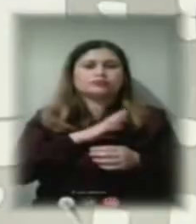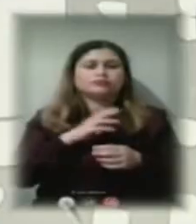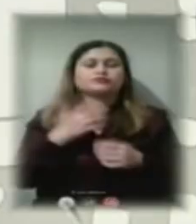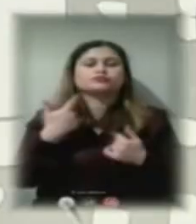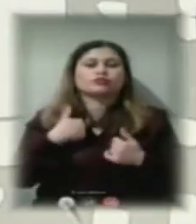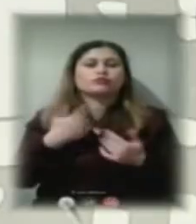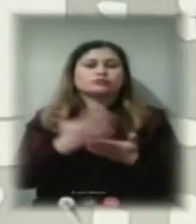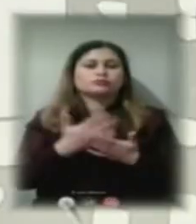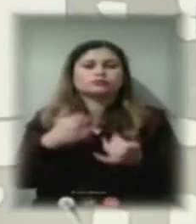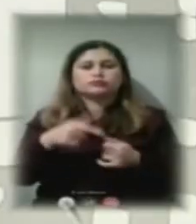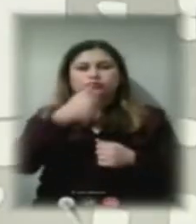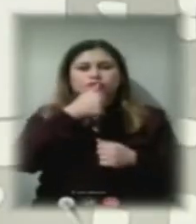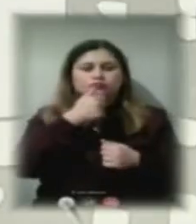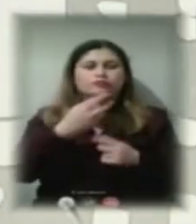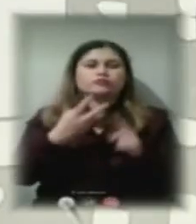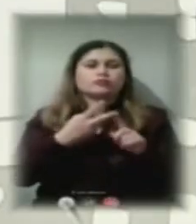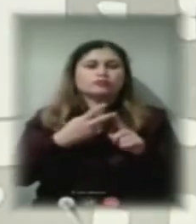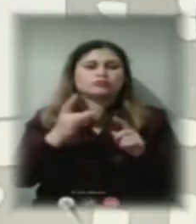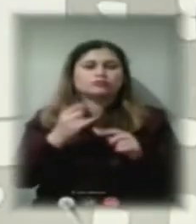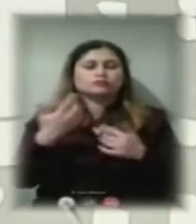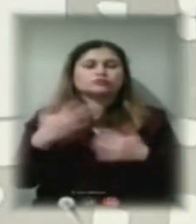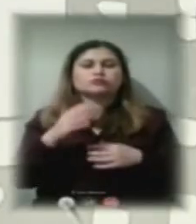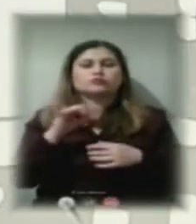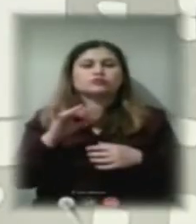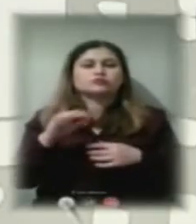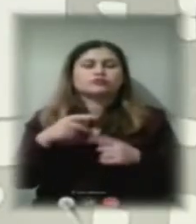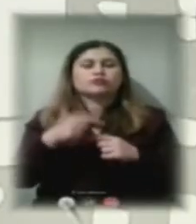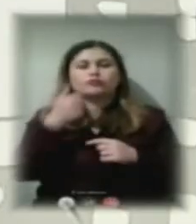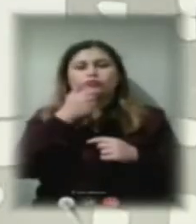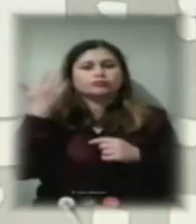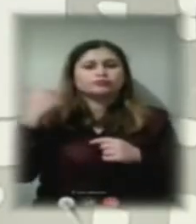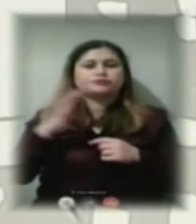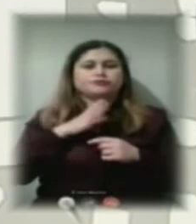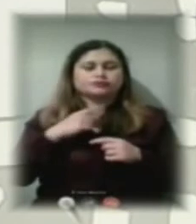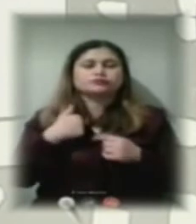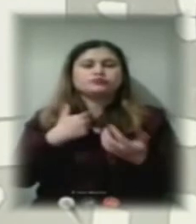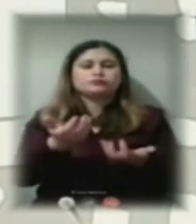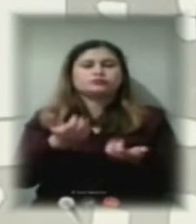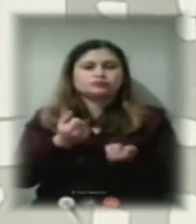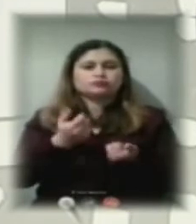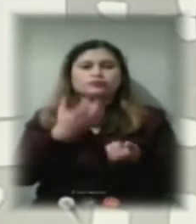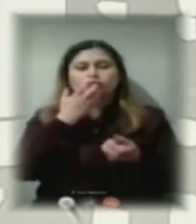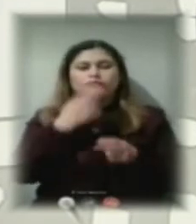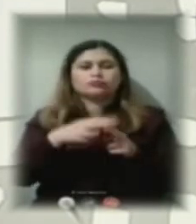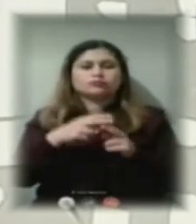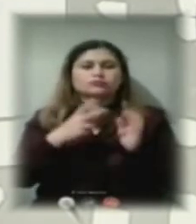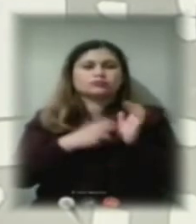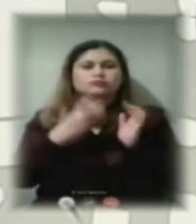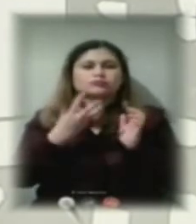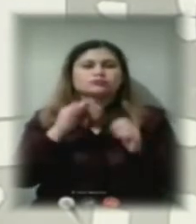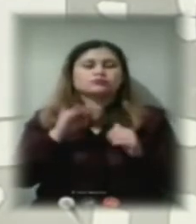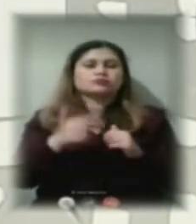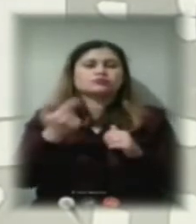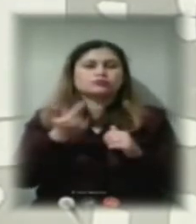цьому році, вже вдруге в нас такий досвід є. В минулому році ми отримали теплий кредит 734 тисячі гривень. Ми